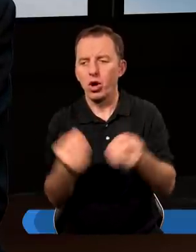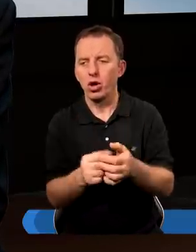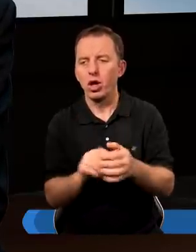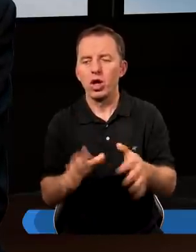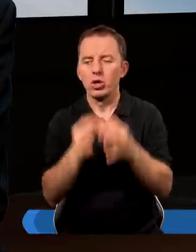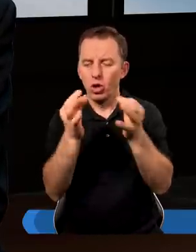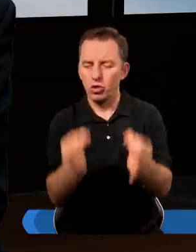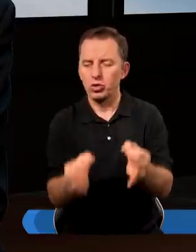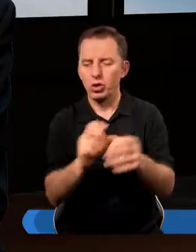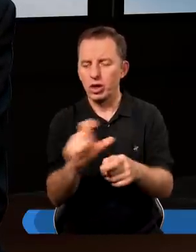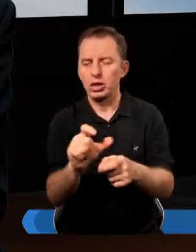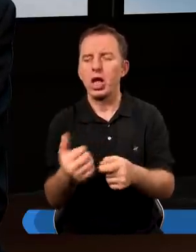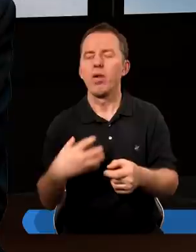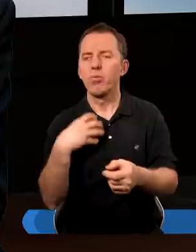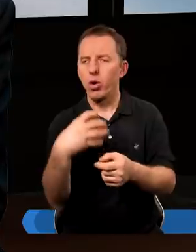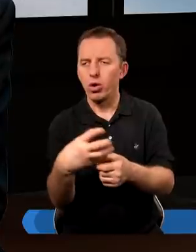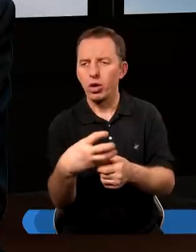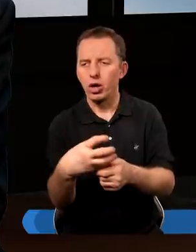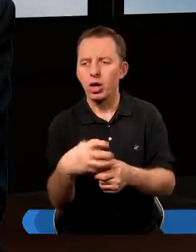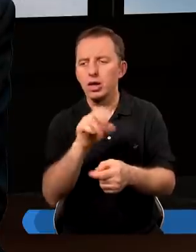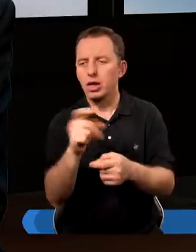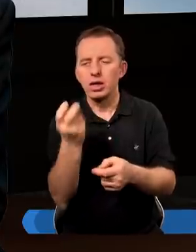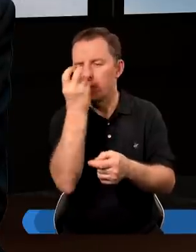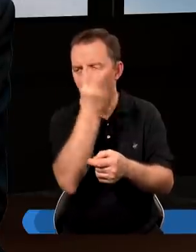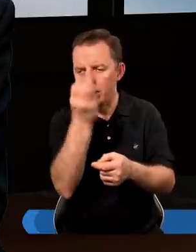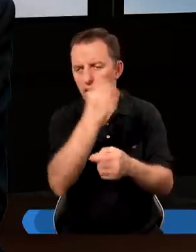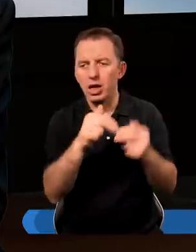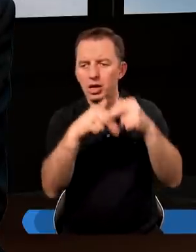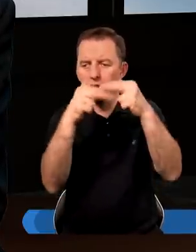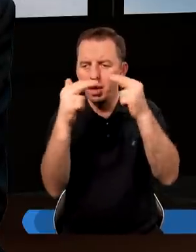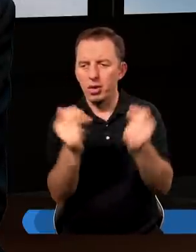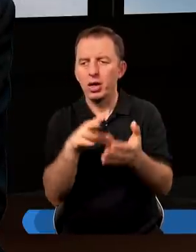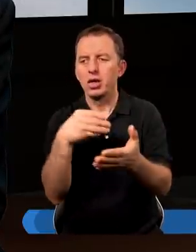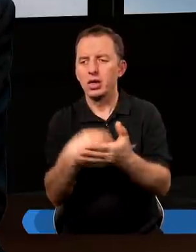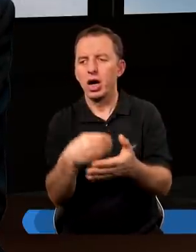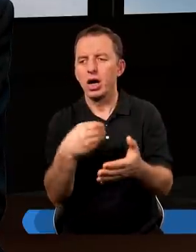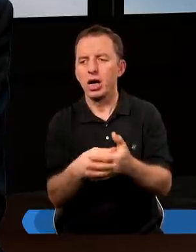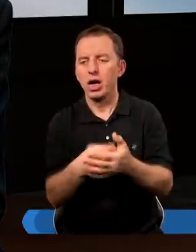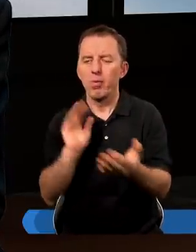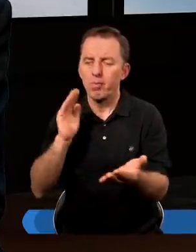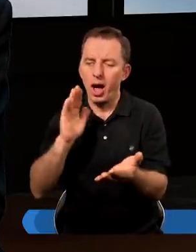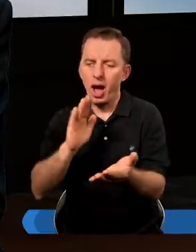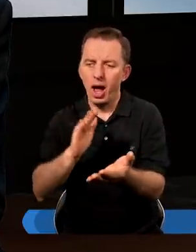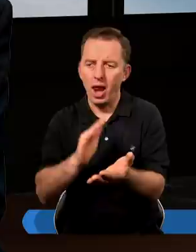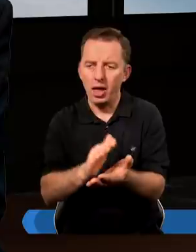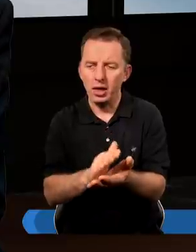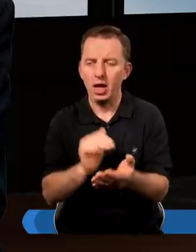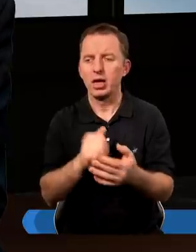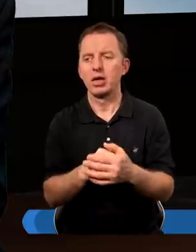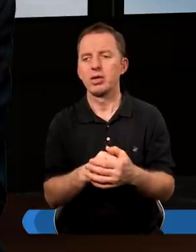swoje doczesne bogactwo, ich zainteresowanie niebiańskim skarbem maleje.